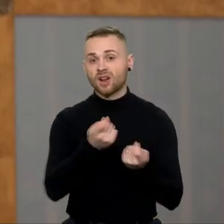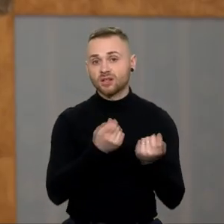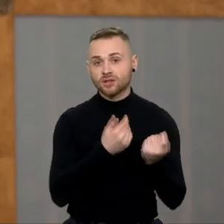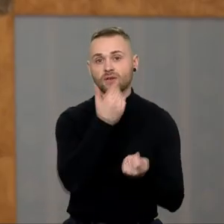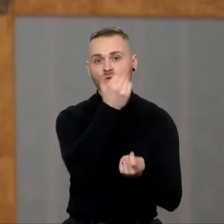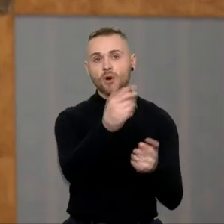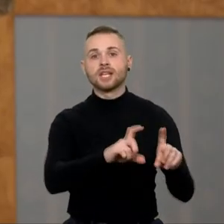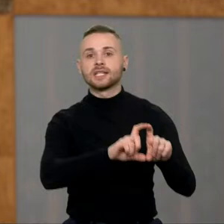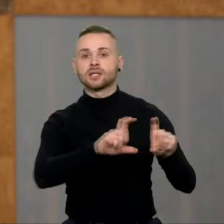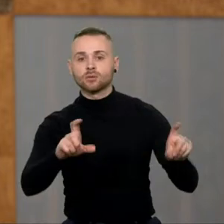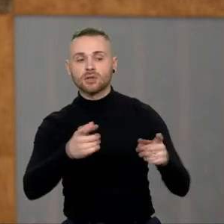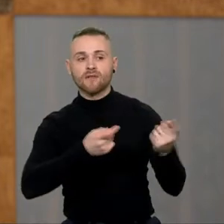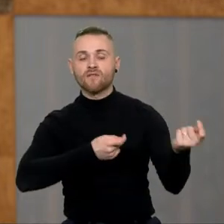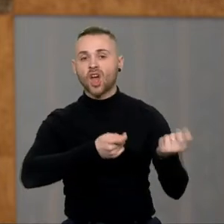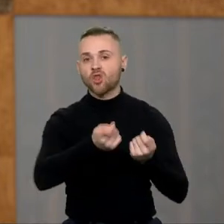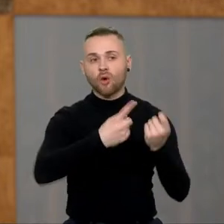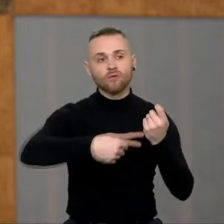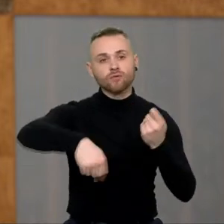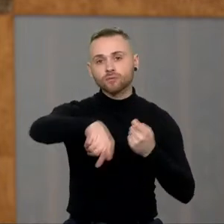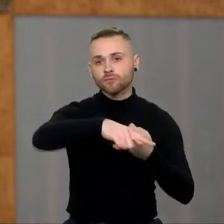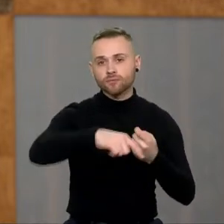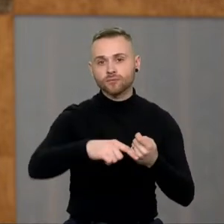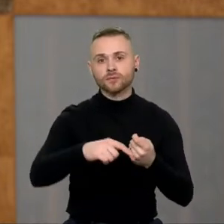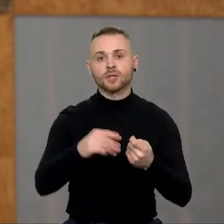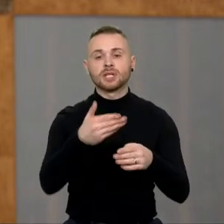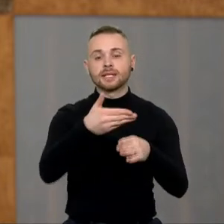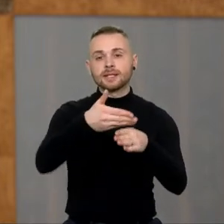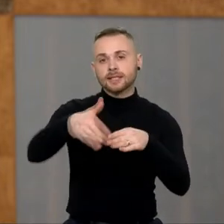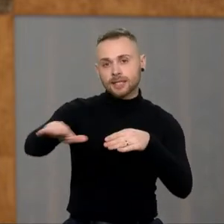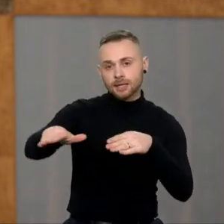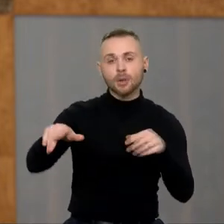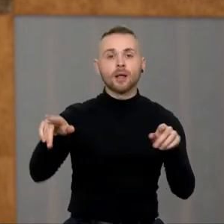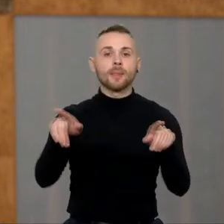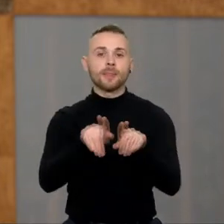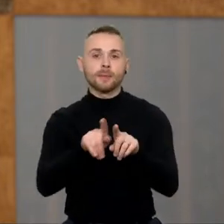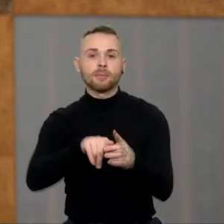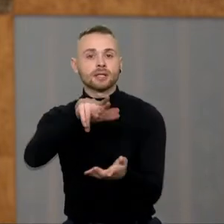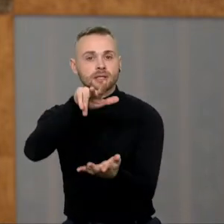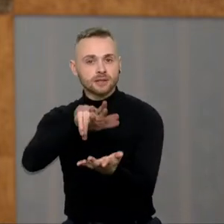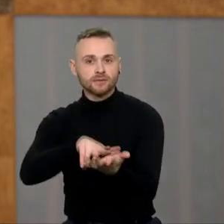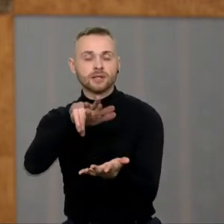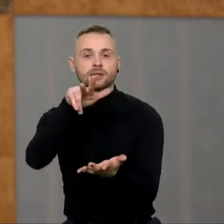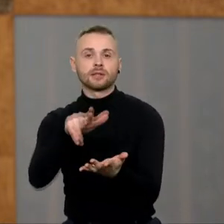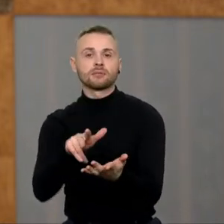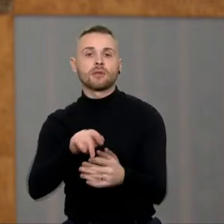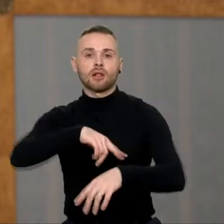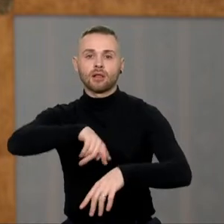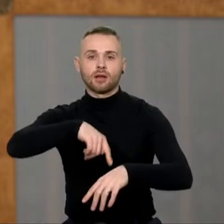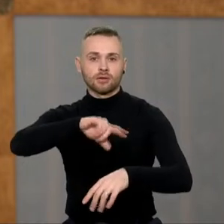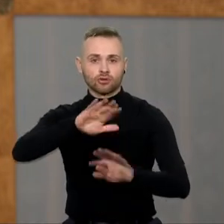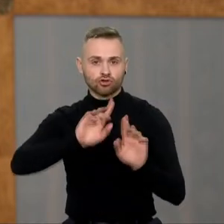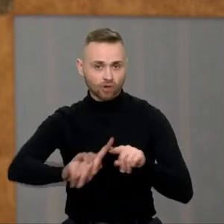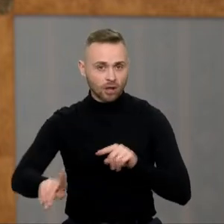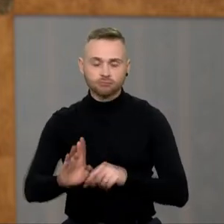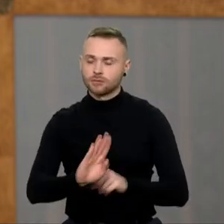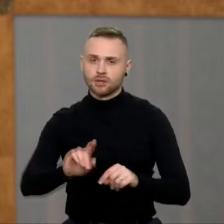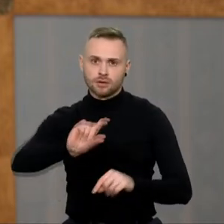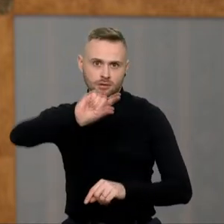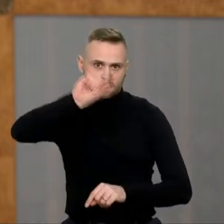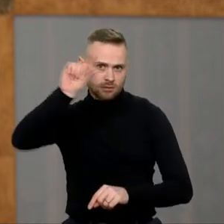institucijų vadovų skirimas ir tvirtinimas gali užsitęsti. Ir